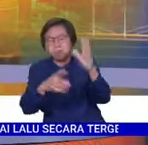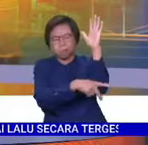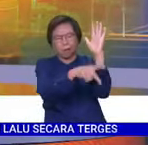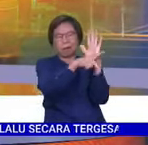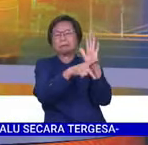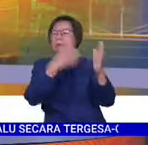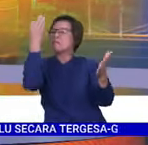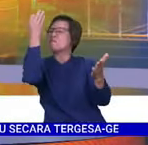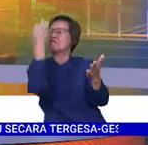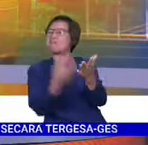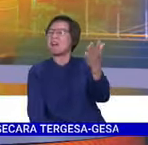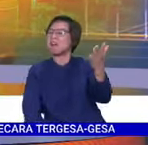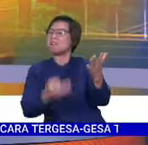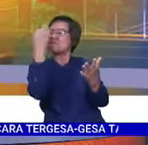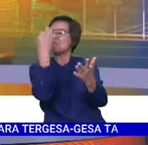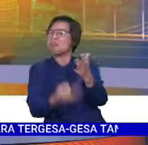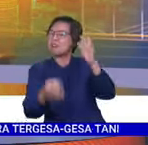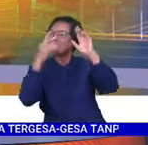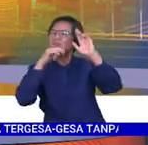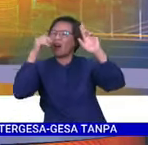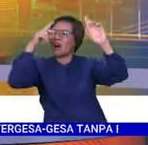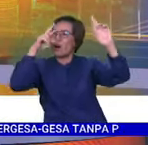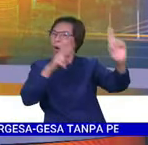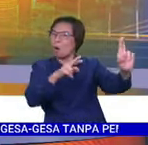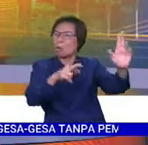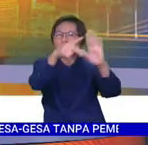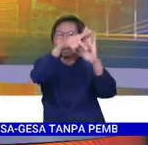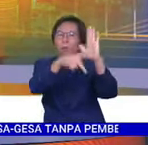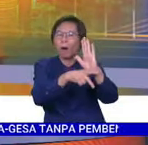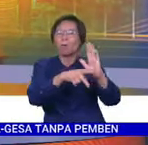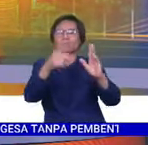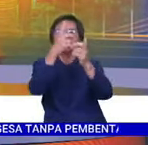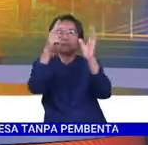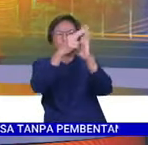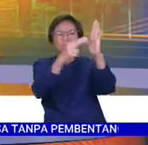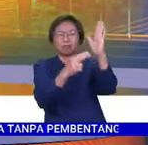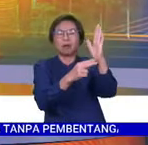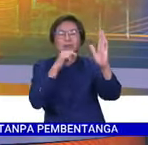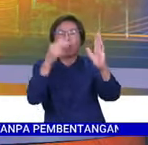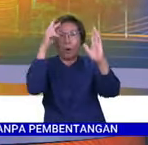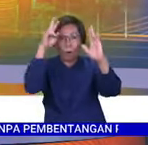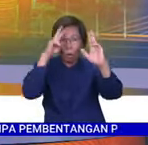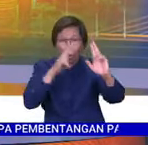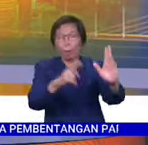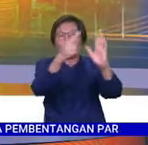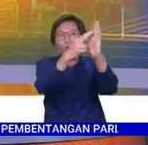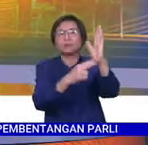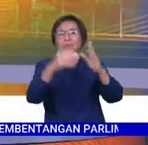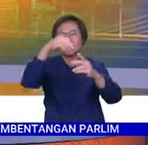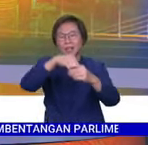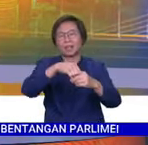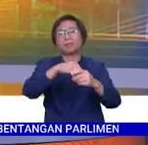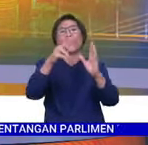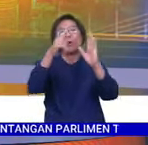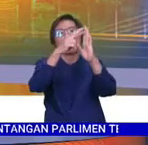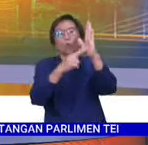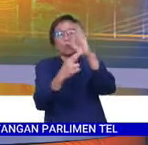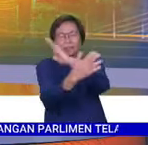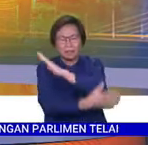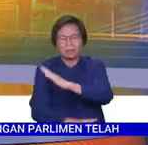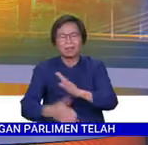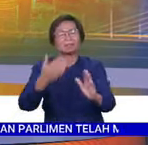bukan sahaja gagal menghormati prinsip kedaulatan undang-undang yang terkandung dalam rukun negara, malah telah